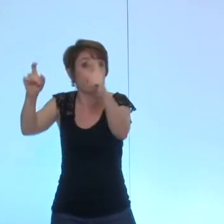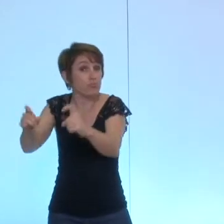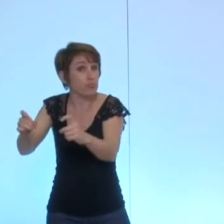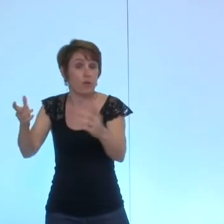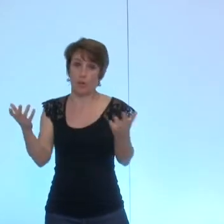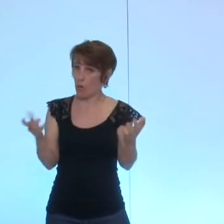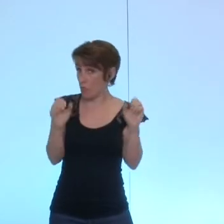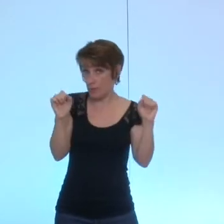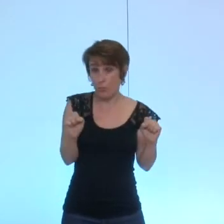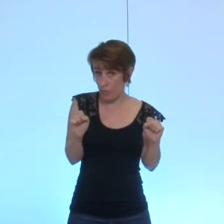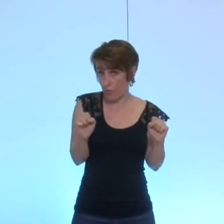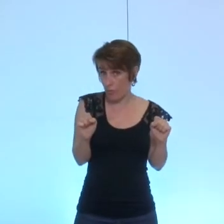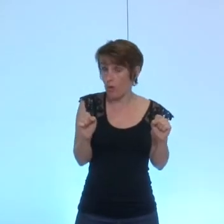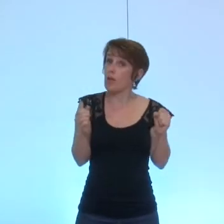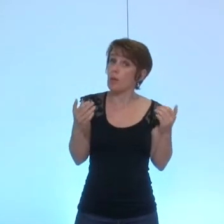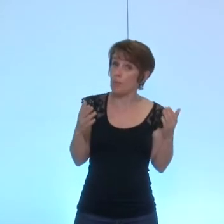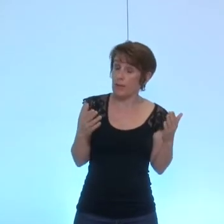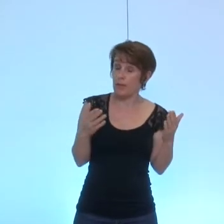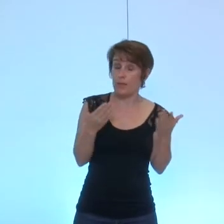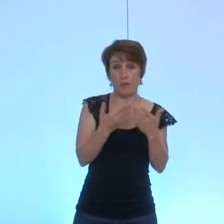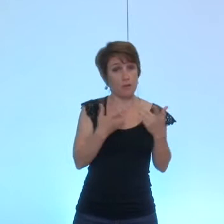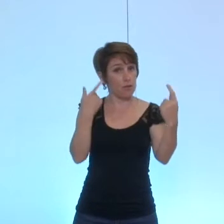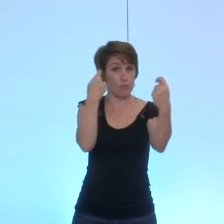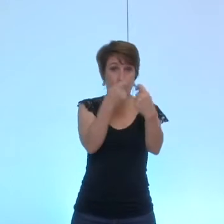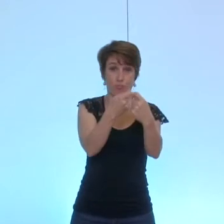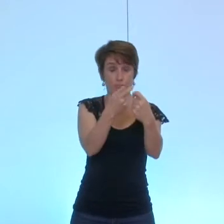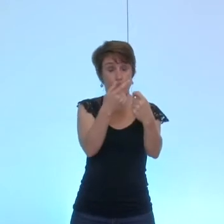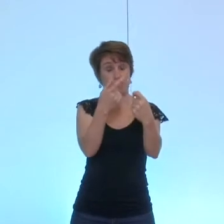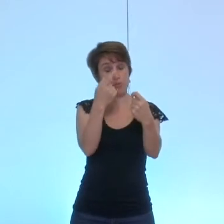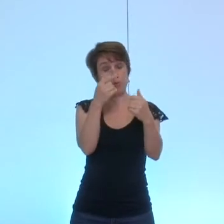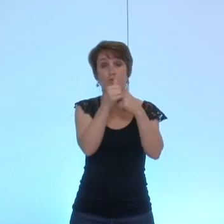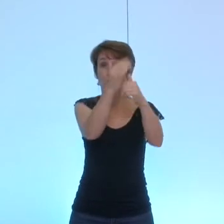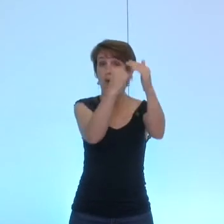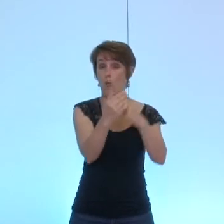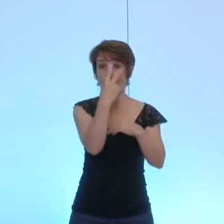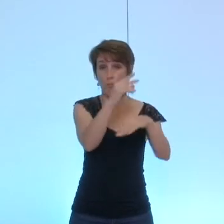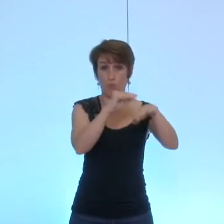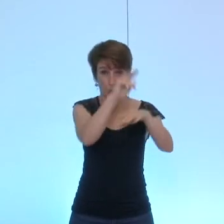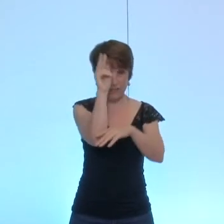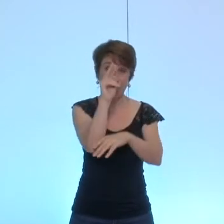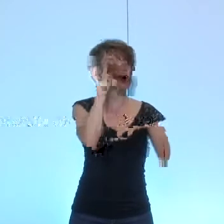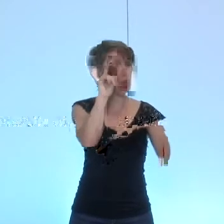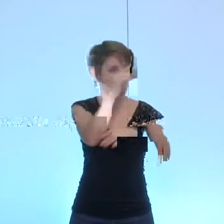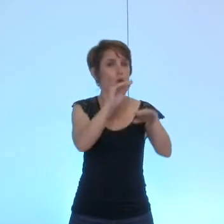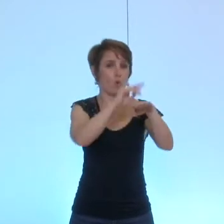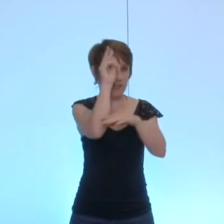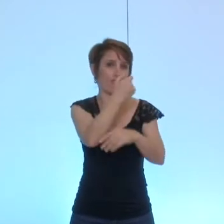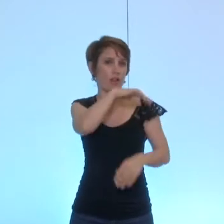cadre des plans développés par le Conseil général dont c la compétence sur tout le secteur hébergement des personnes âgées